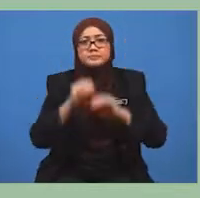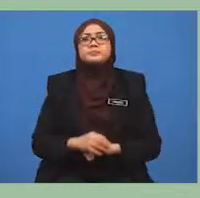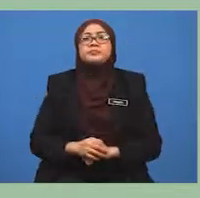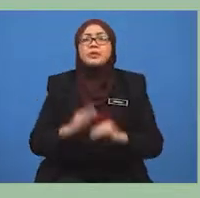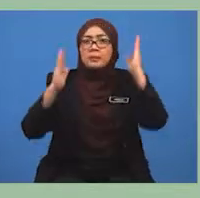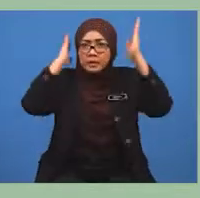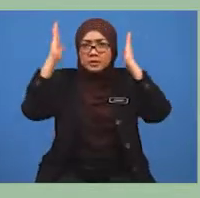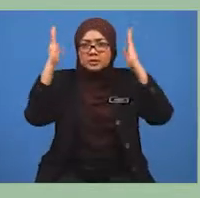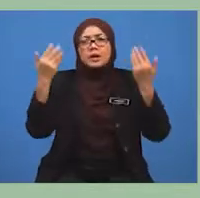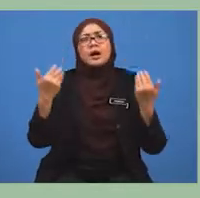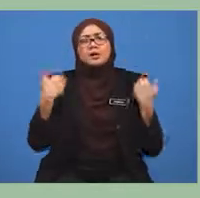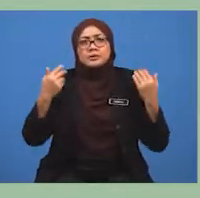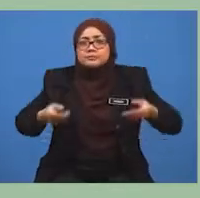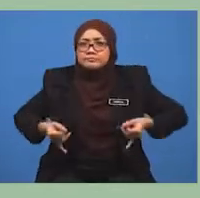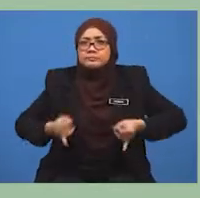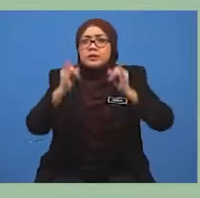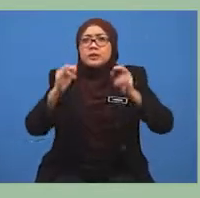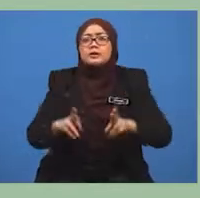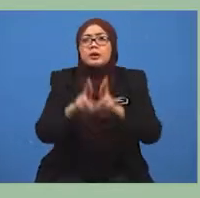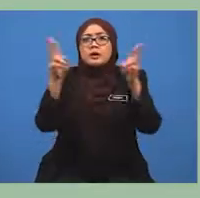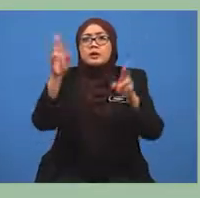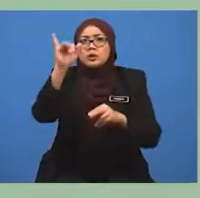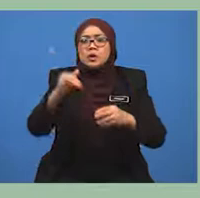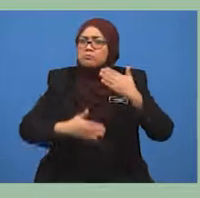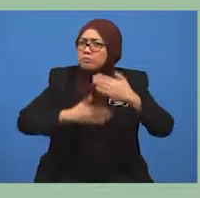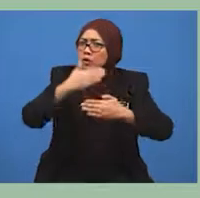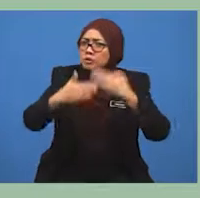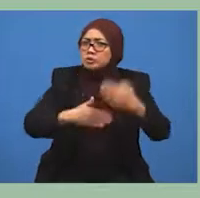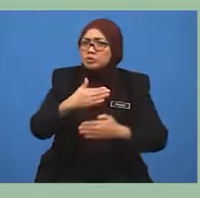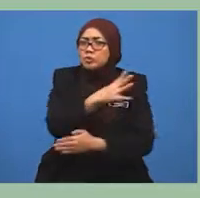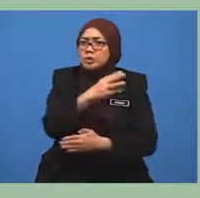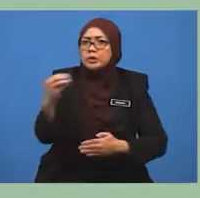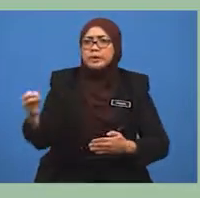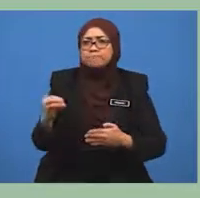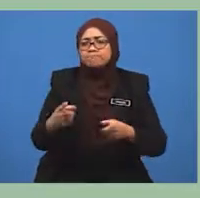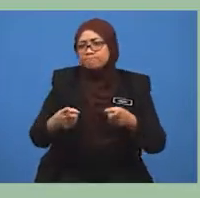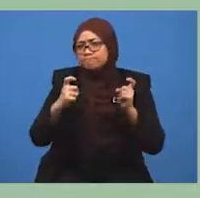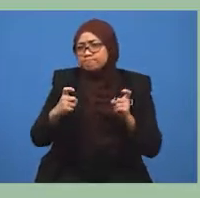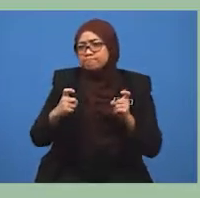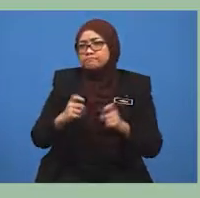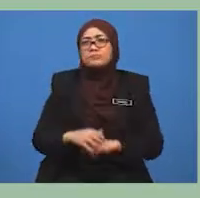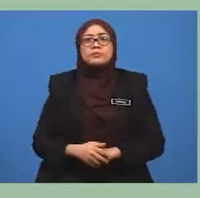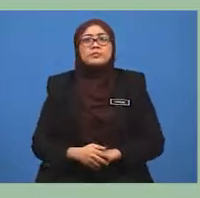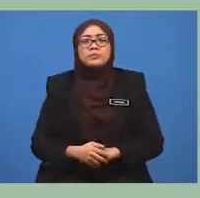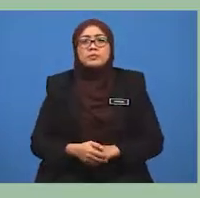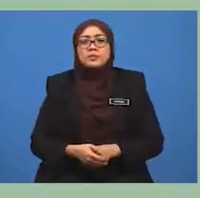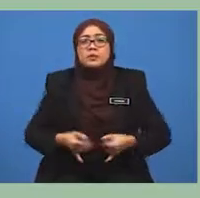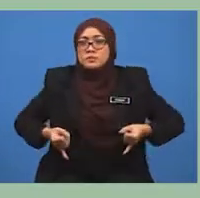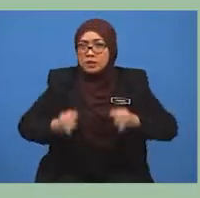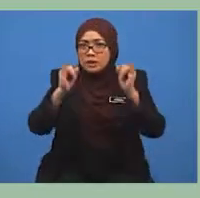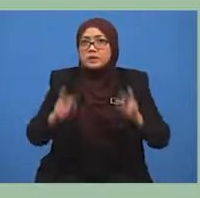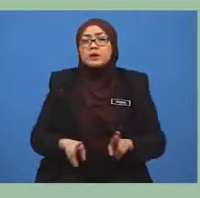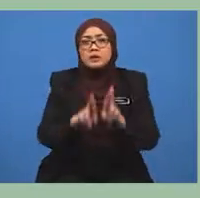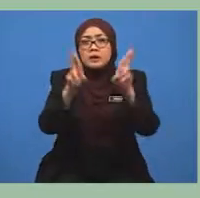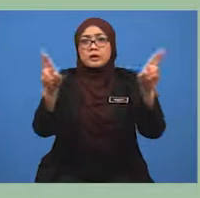jaringan jalan raya yang maju dan cekap. Jaringan jalan raya lebih tertumpu